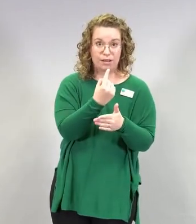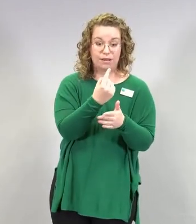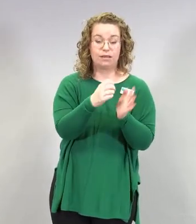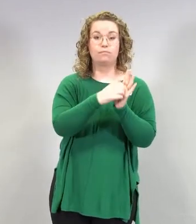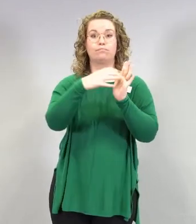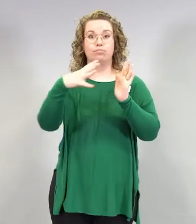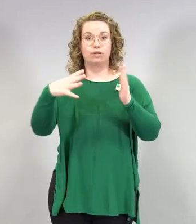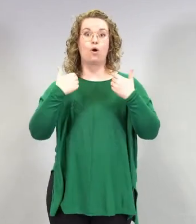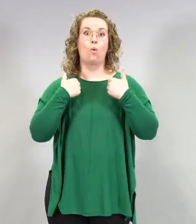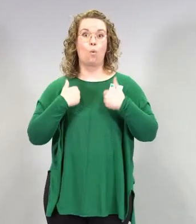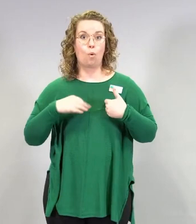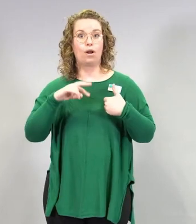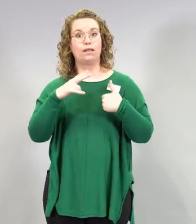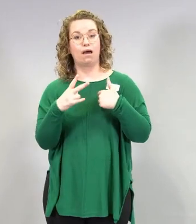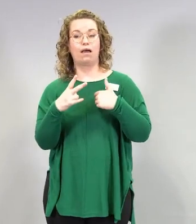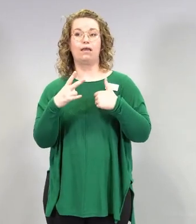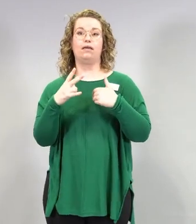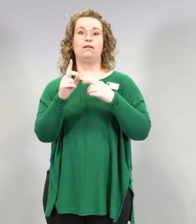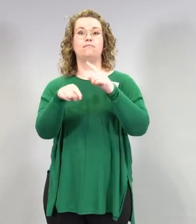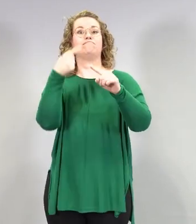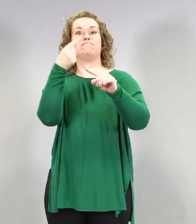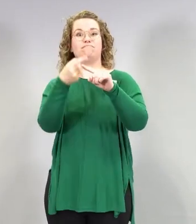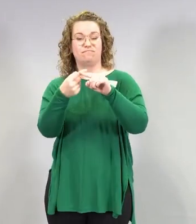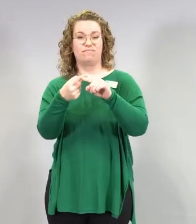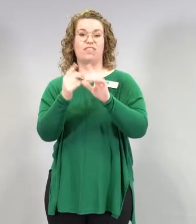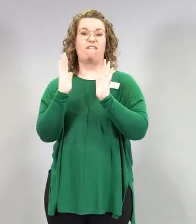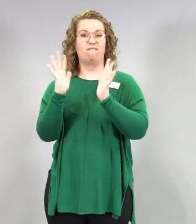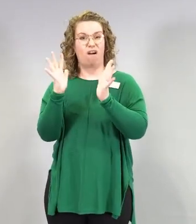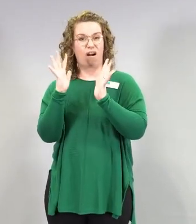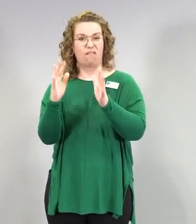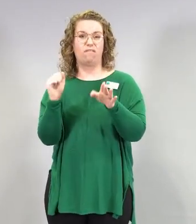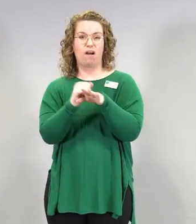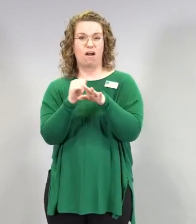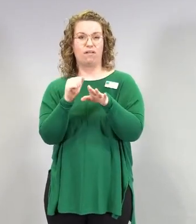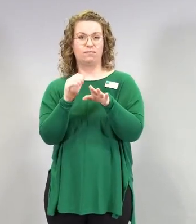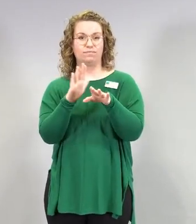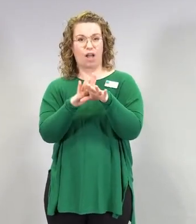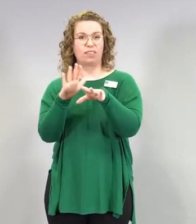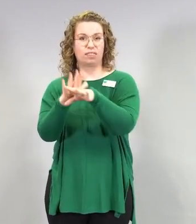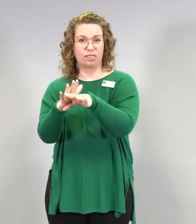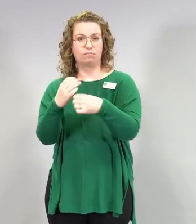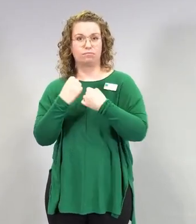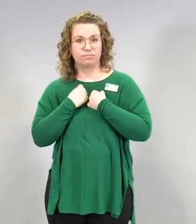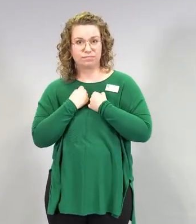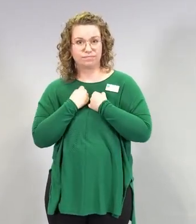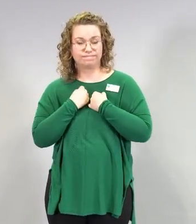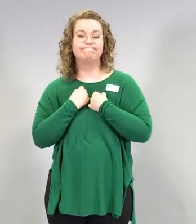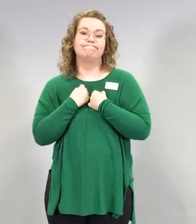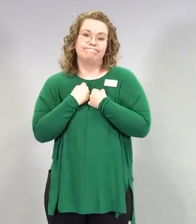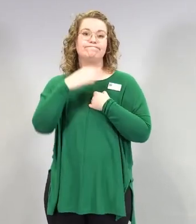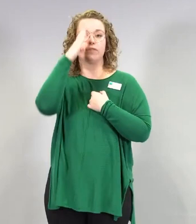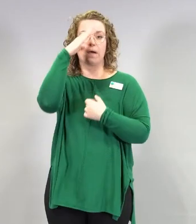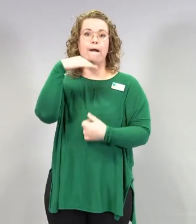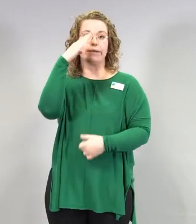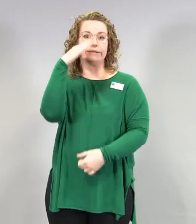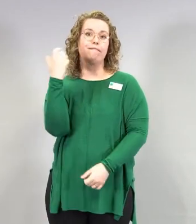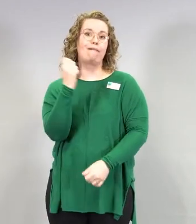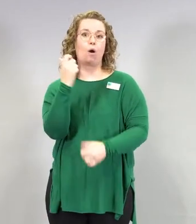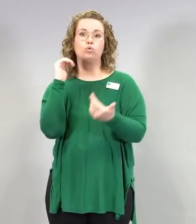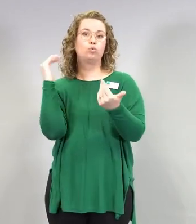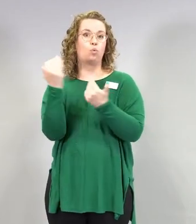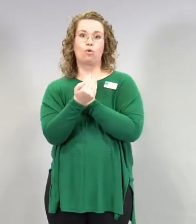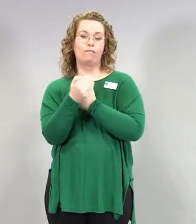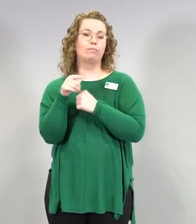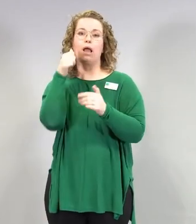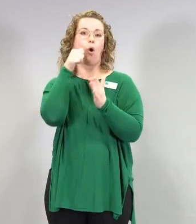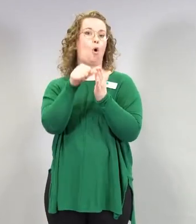vakavan pysyvän haitan, niin tämmöisiä sitten tämä meidän kansallinen vakuutusturva ei sitten korvaa.